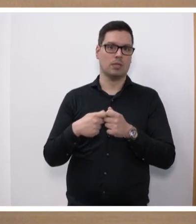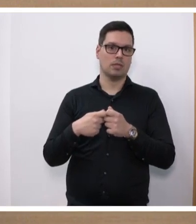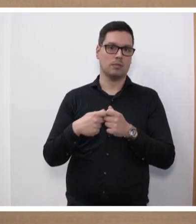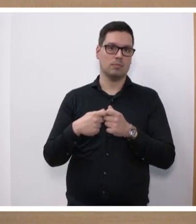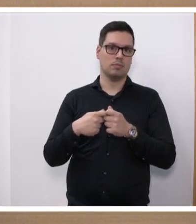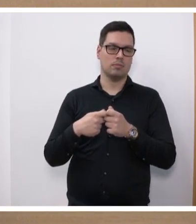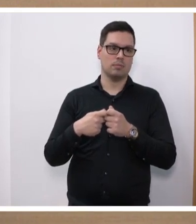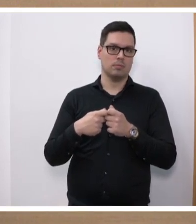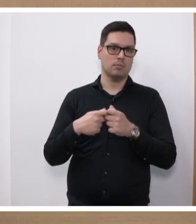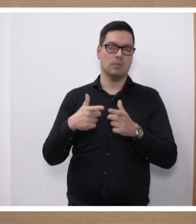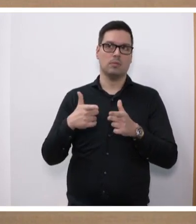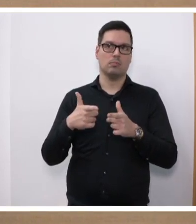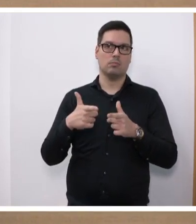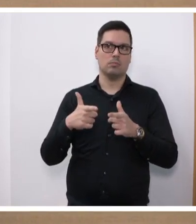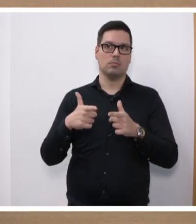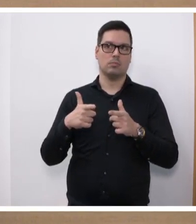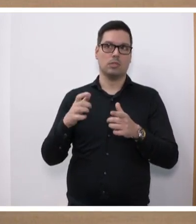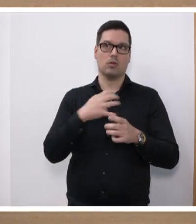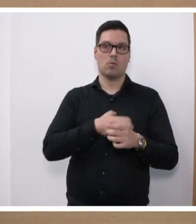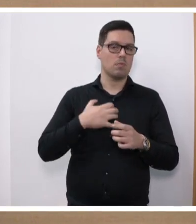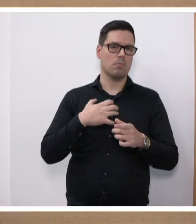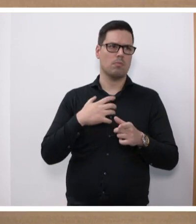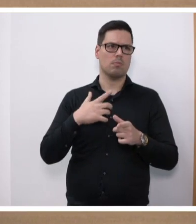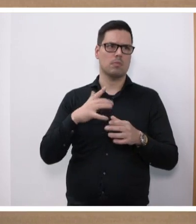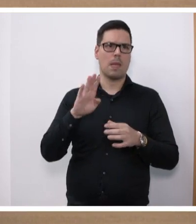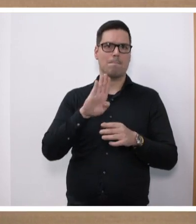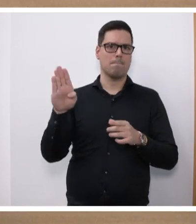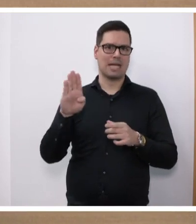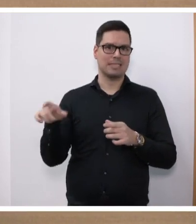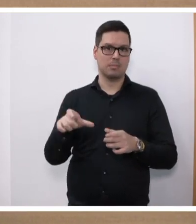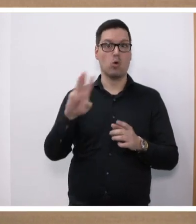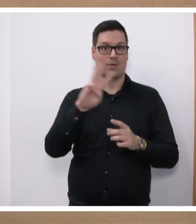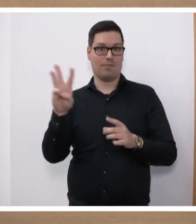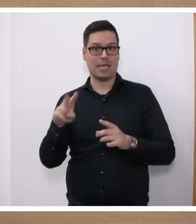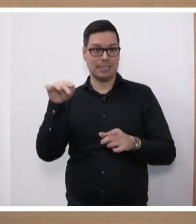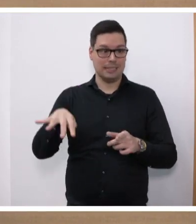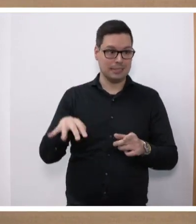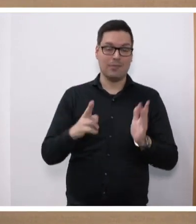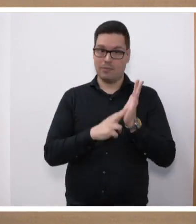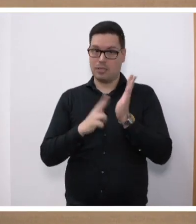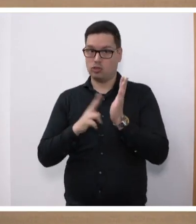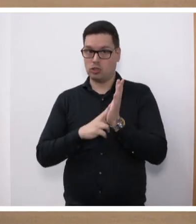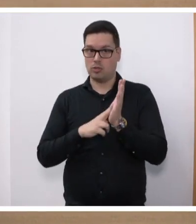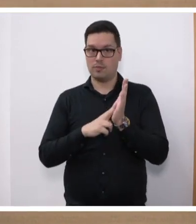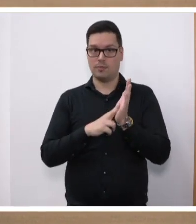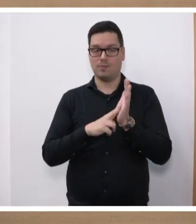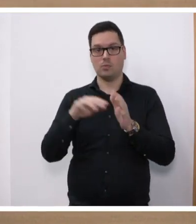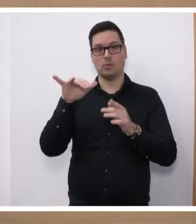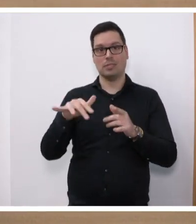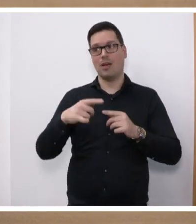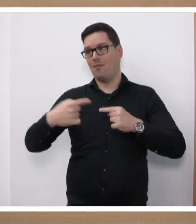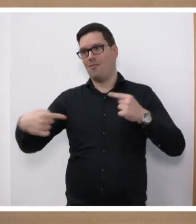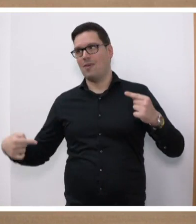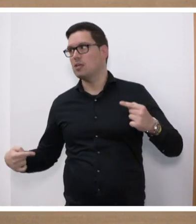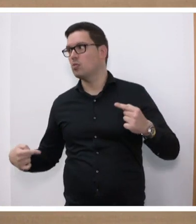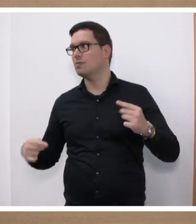-Gaskraftwerkstandorte in Weiher und in Wechsbach. Denn wir dürfen nicht Gefahr laufen, dass uns die Wertschöpfung aus diesen Bereichen für die Zukunft verloren geht,